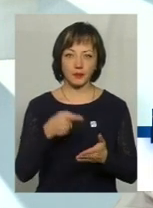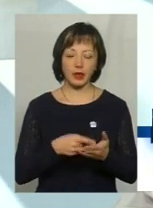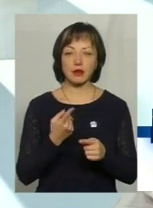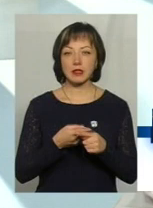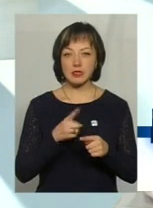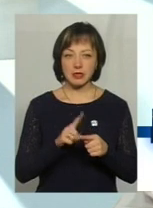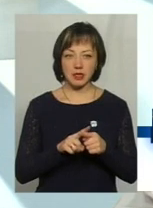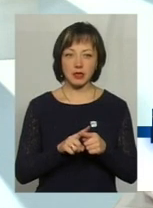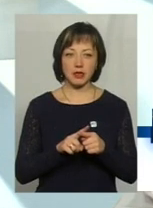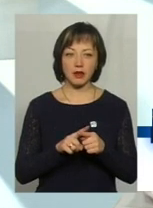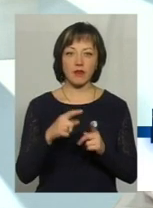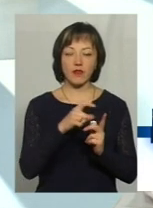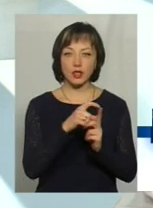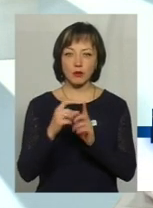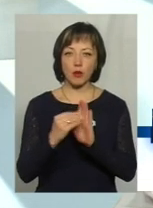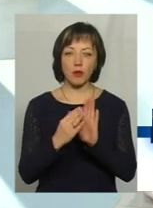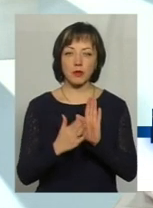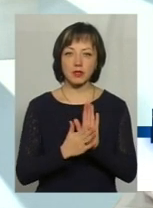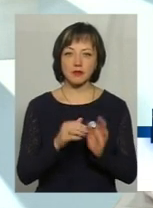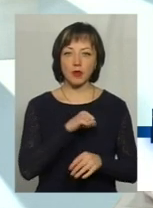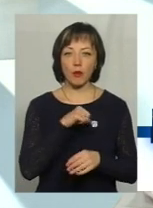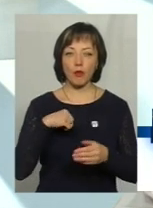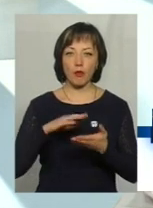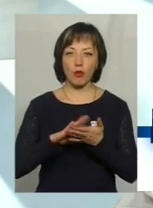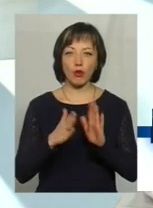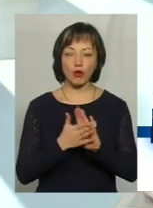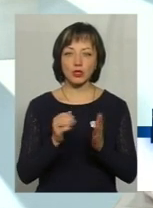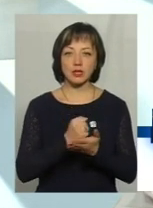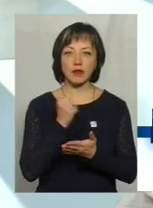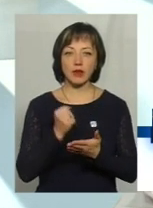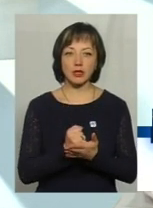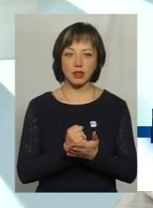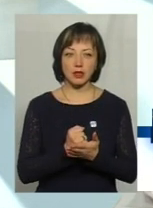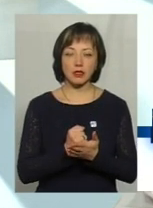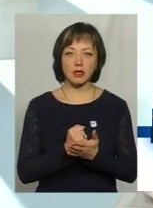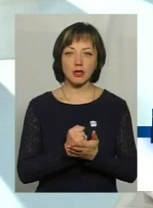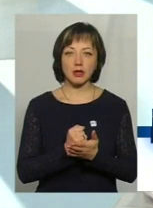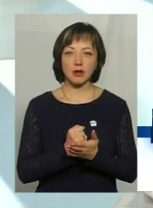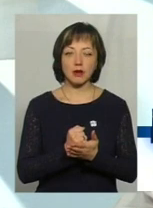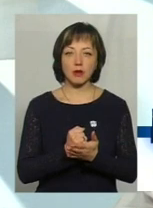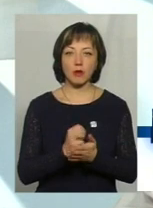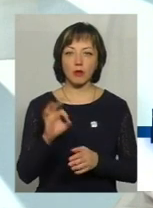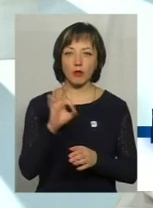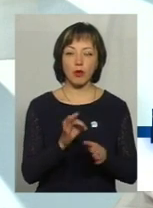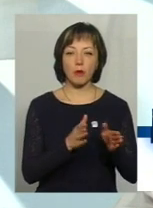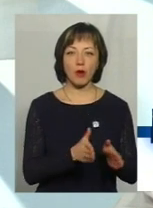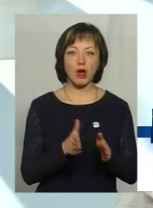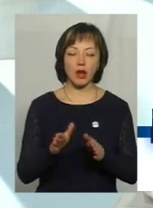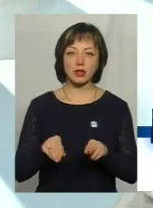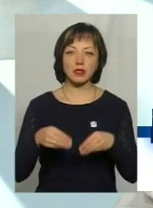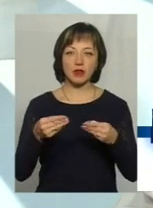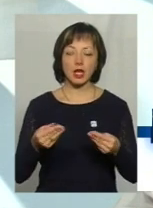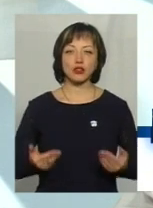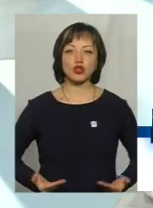визначення, воно прописано в самому положенні, яке затверде правопорядок на надання